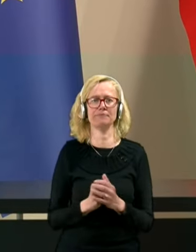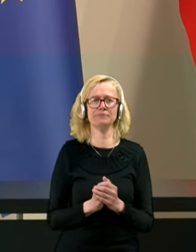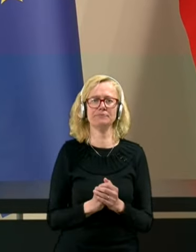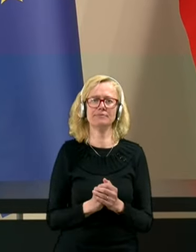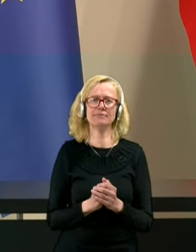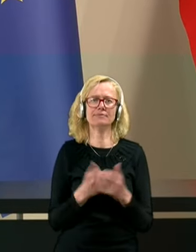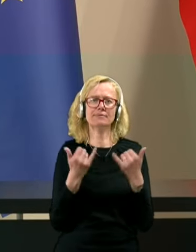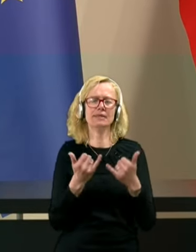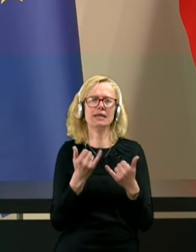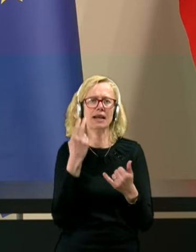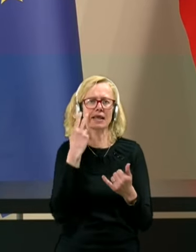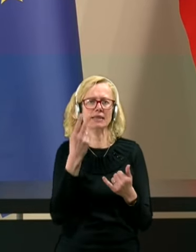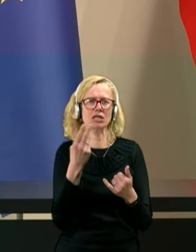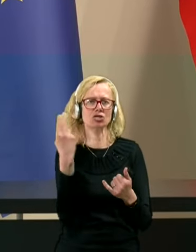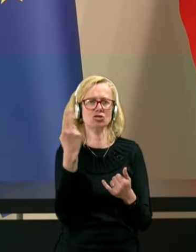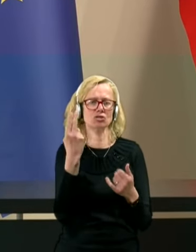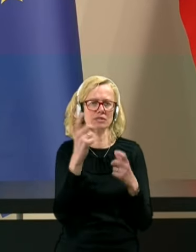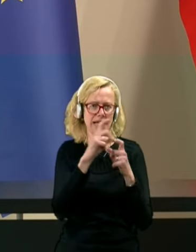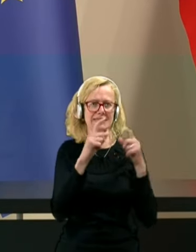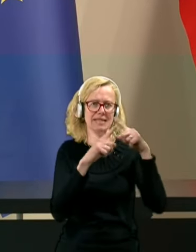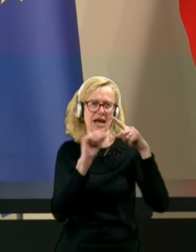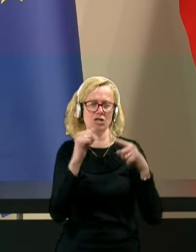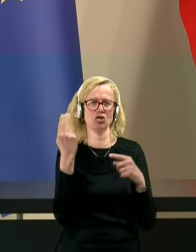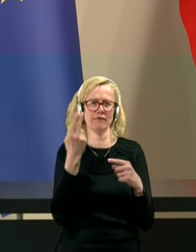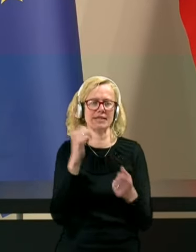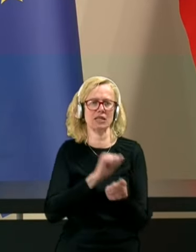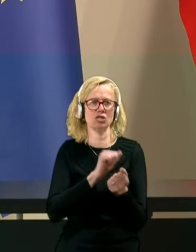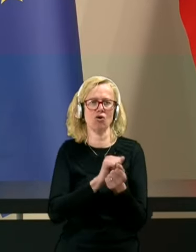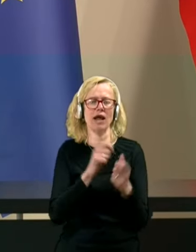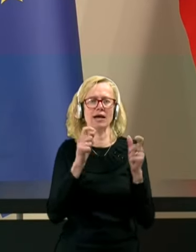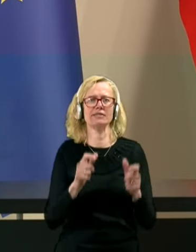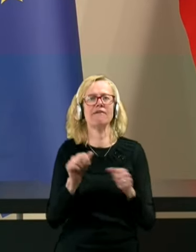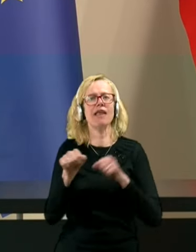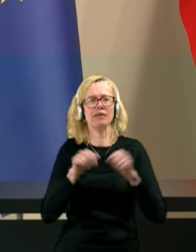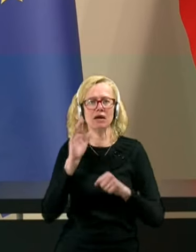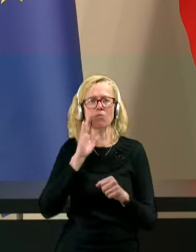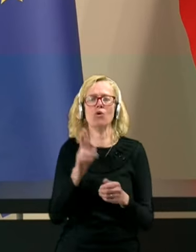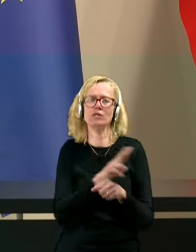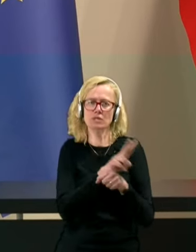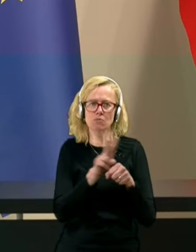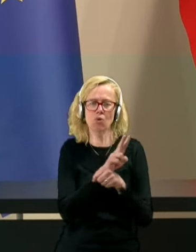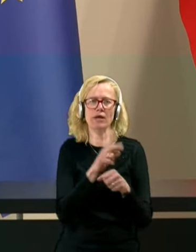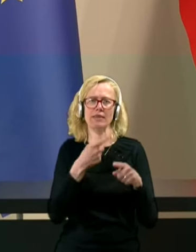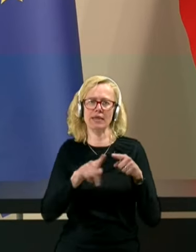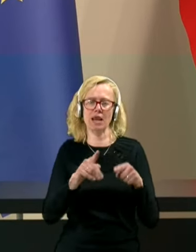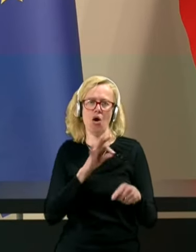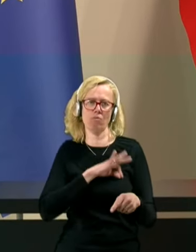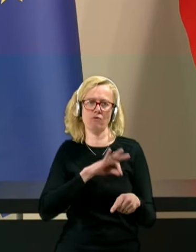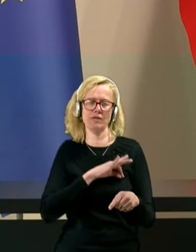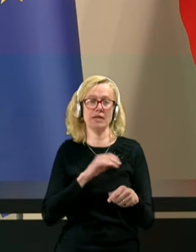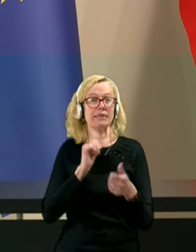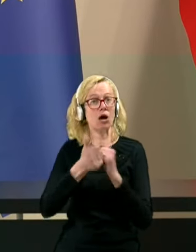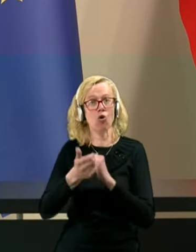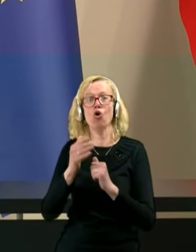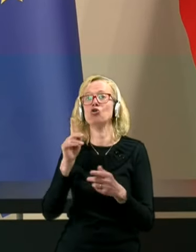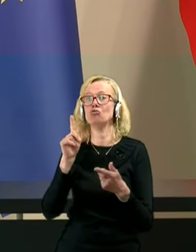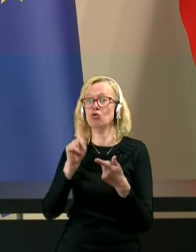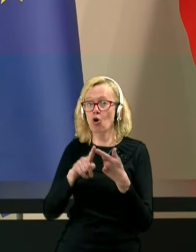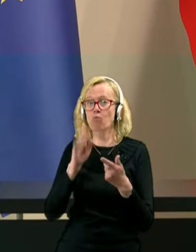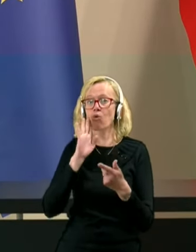Zdaj, kar se tiče Slovenske tiskovne agencije, bo vlada izpolnila svoje del obveze takoj, ko bodo izpolnjeni pogoji.